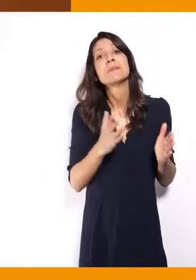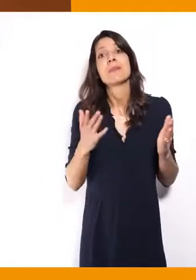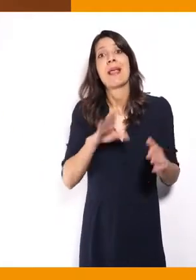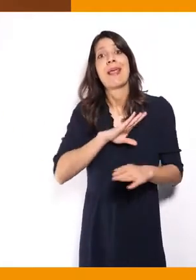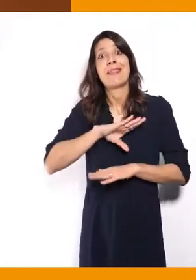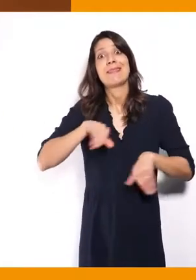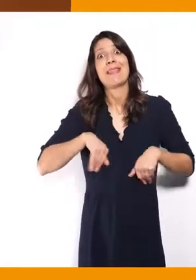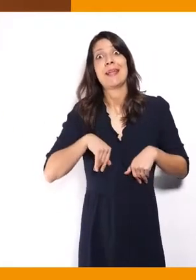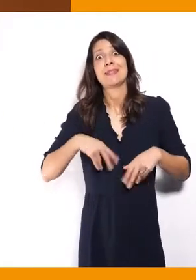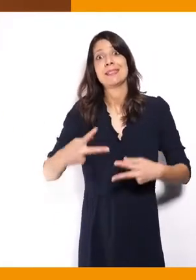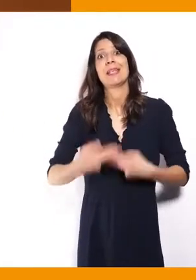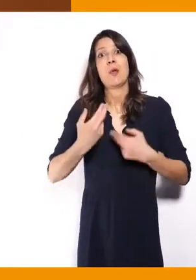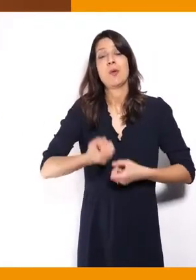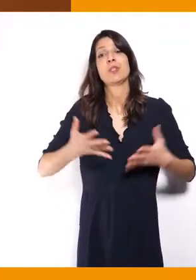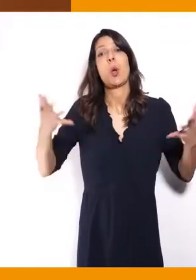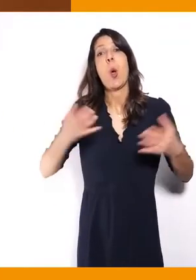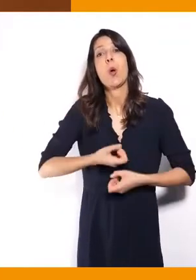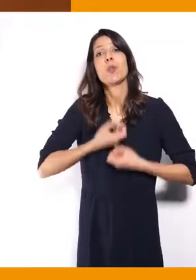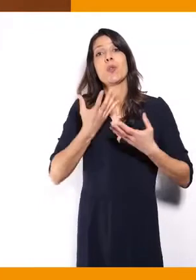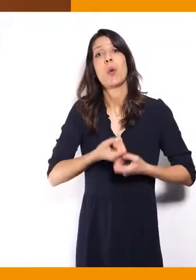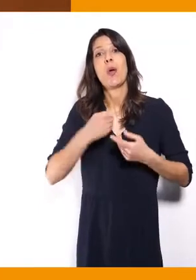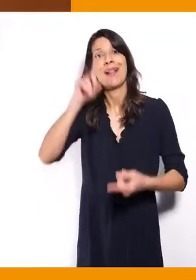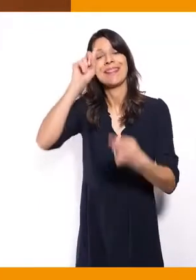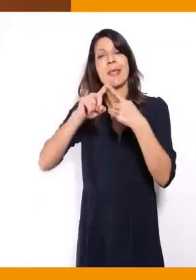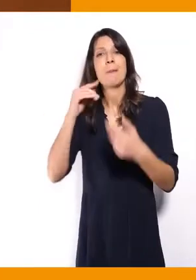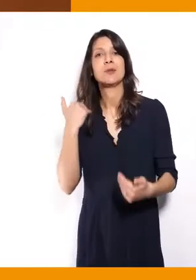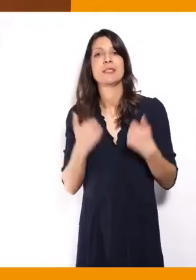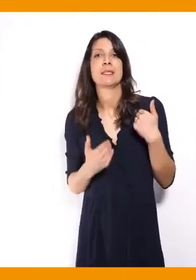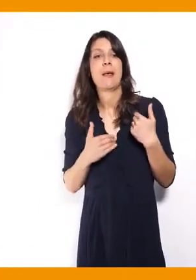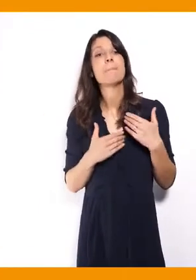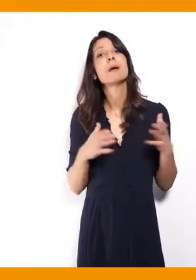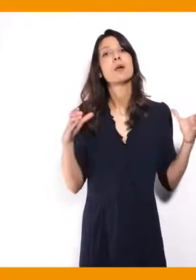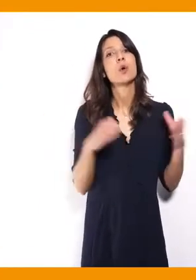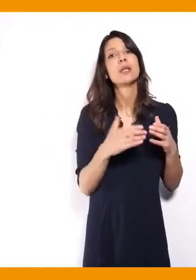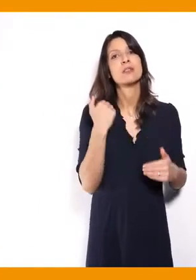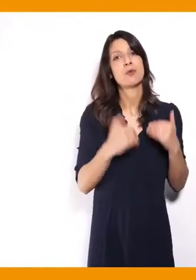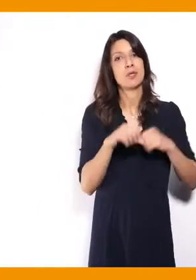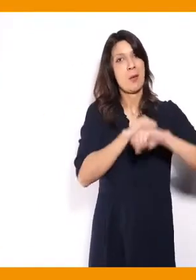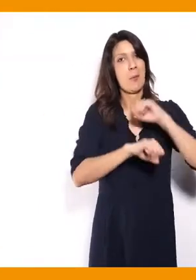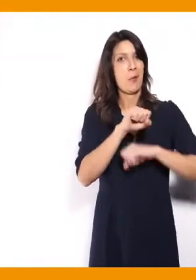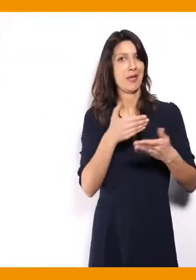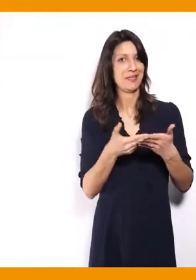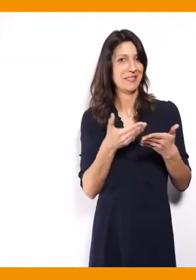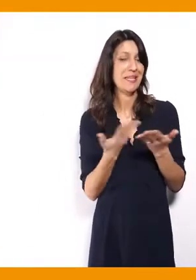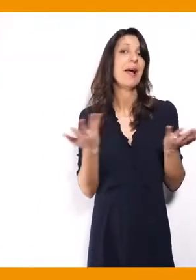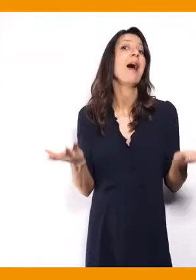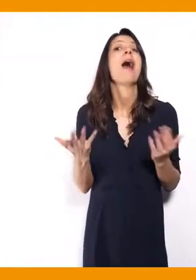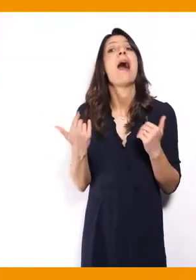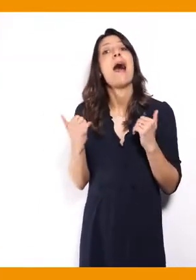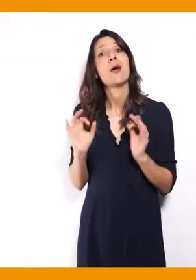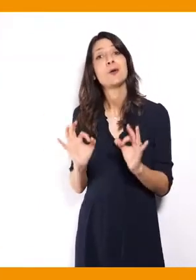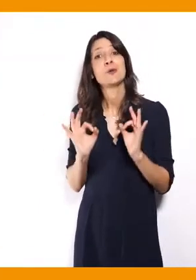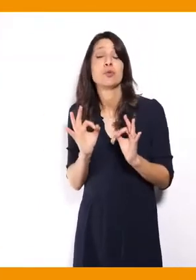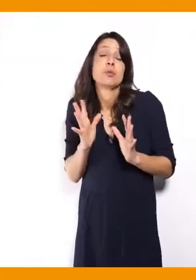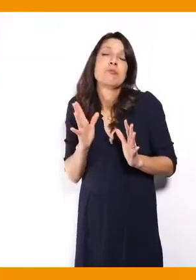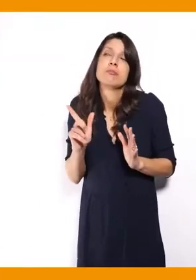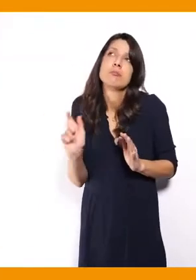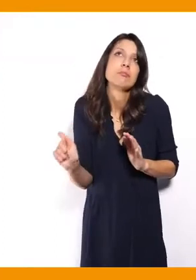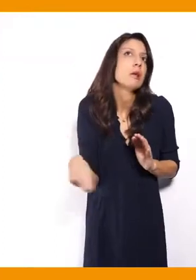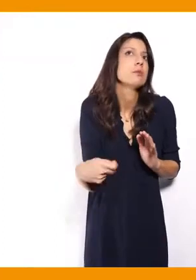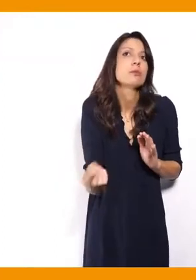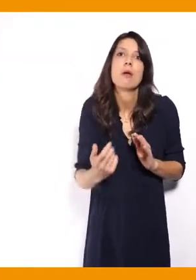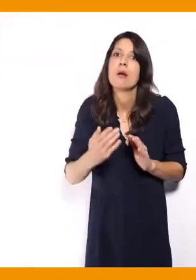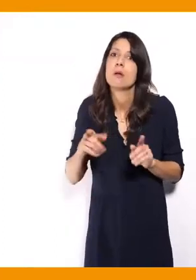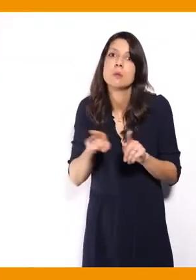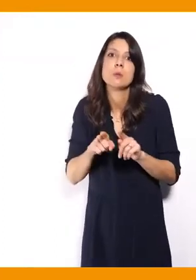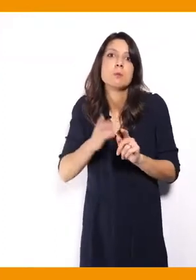du grand oral du handicap organisé par le collectif handicap, il nous a semblé naturel, évident, nécessaire